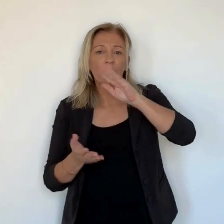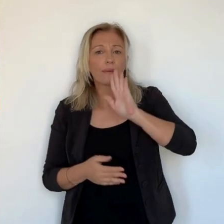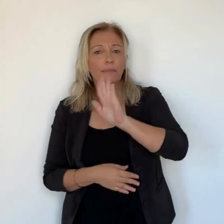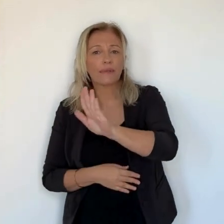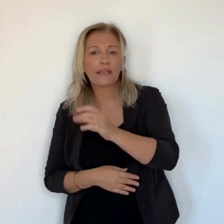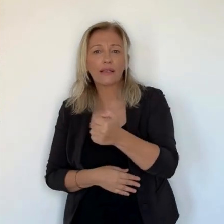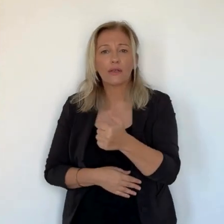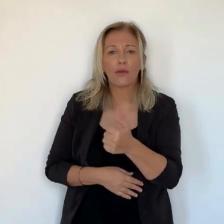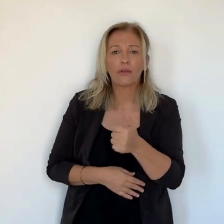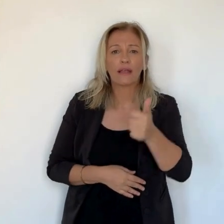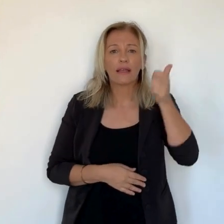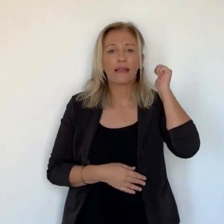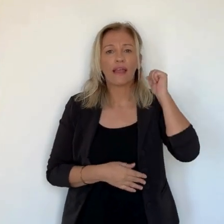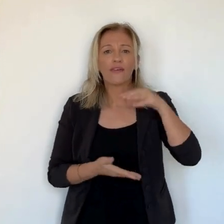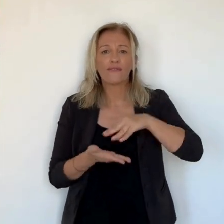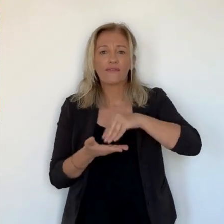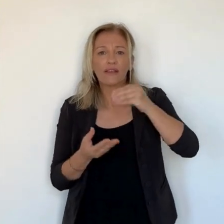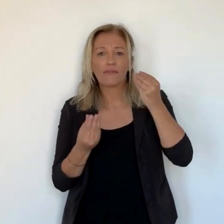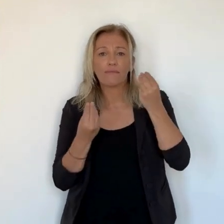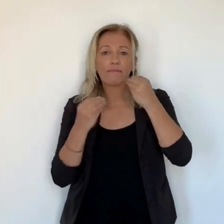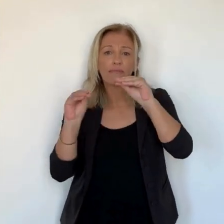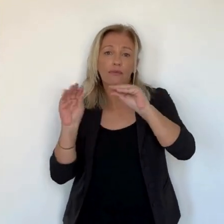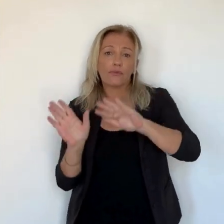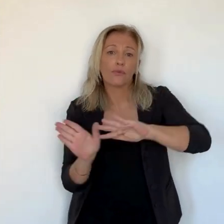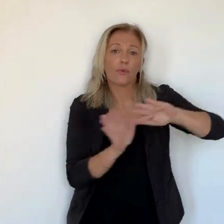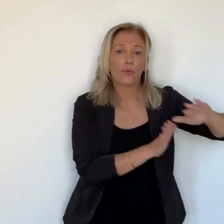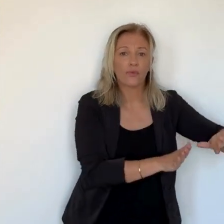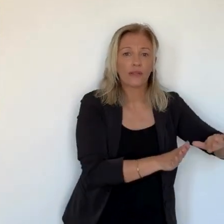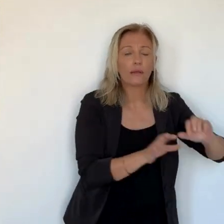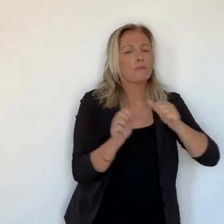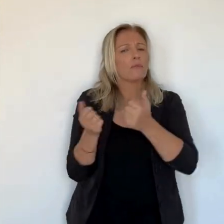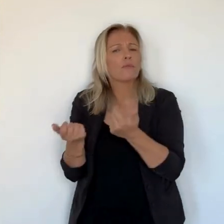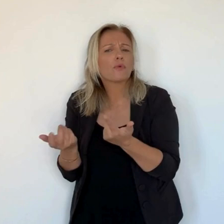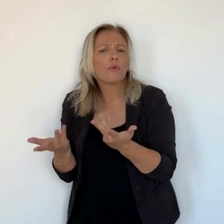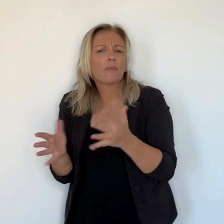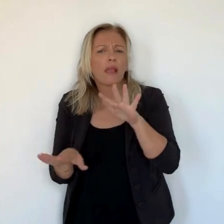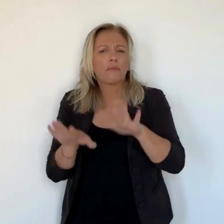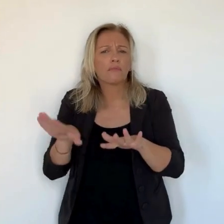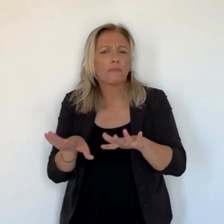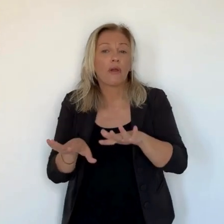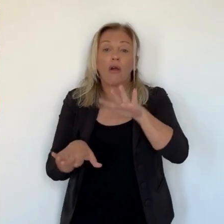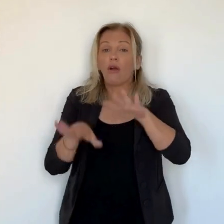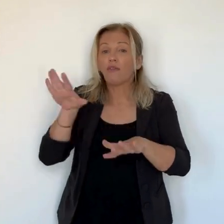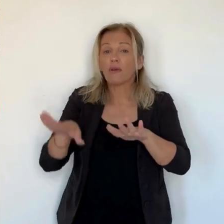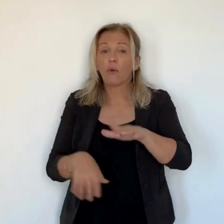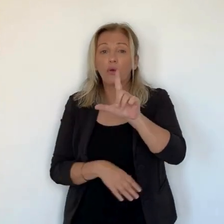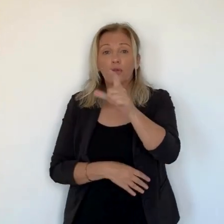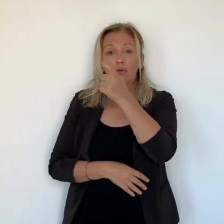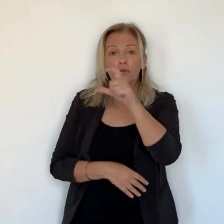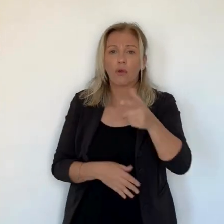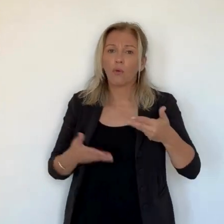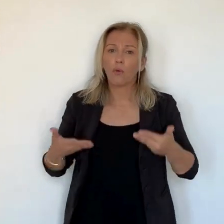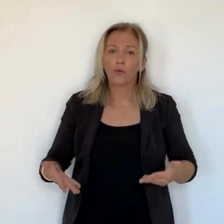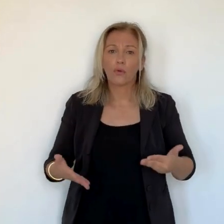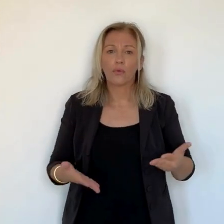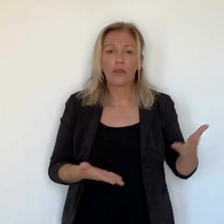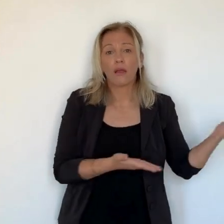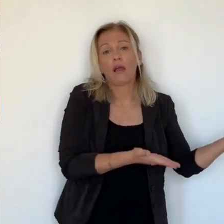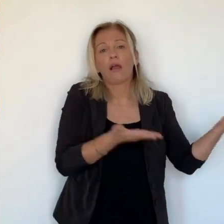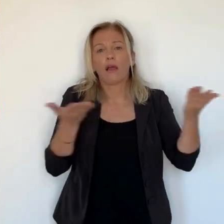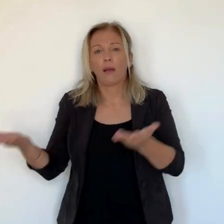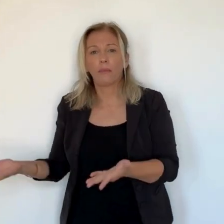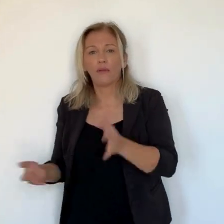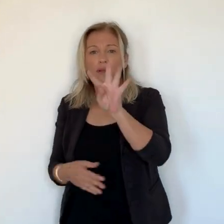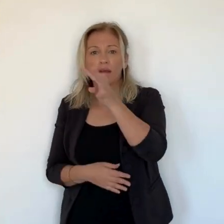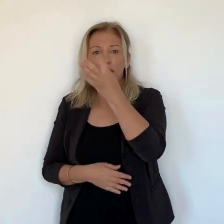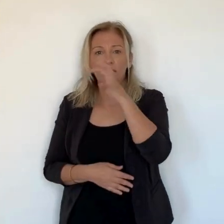On a été dévalisé, on peut le dire. Hier, tous les figuiers qu'on avait mis à la vente sont partis. Combien ? A peu près 200. Aujourd'hui,